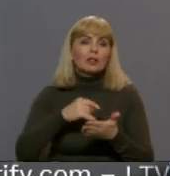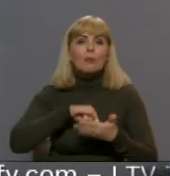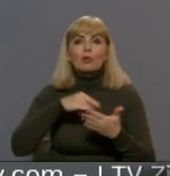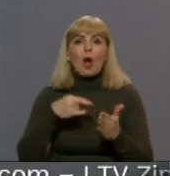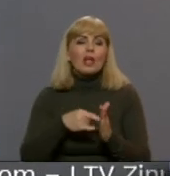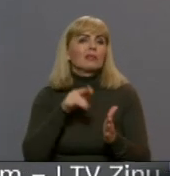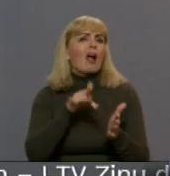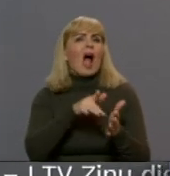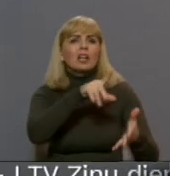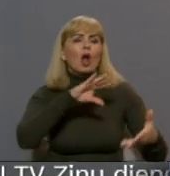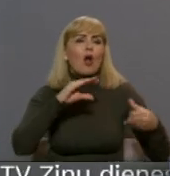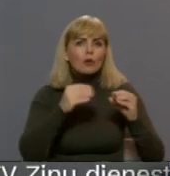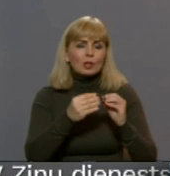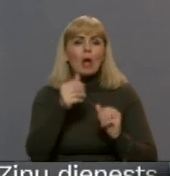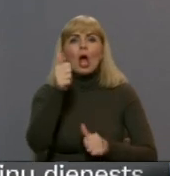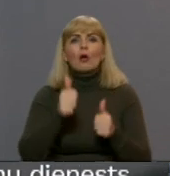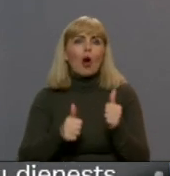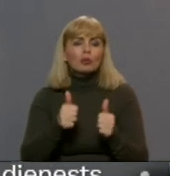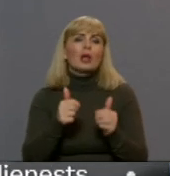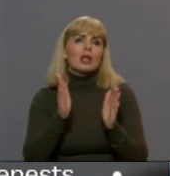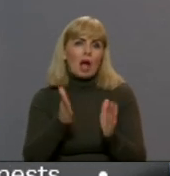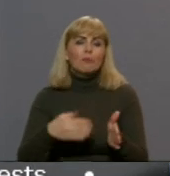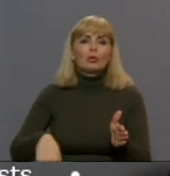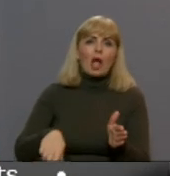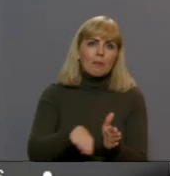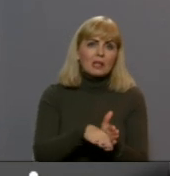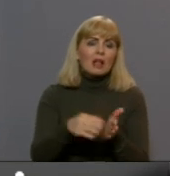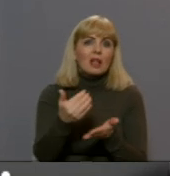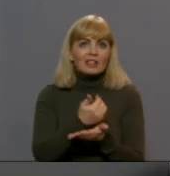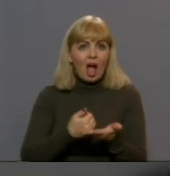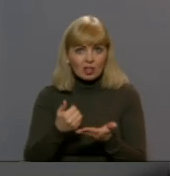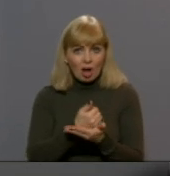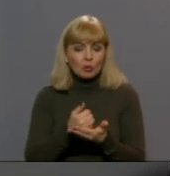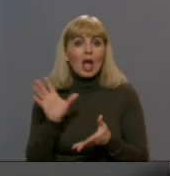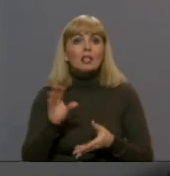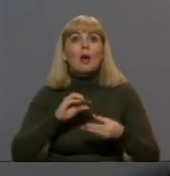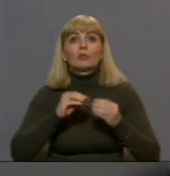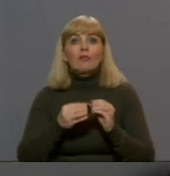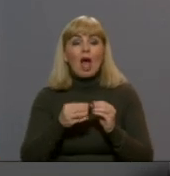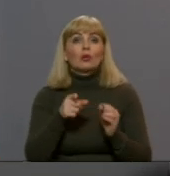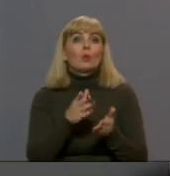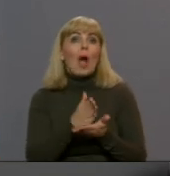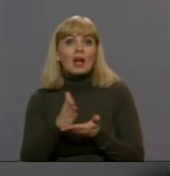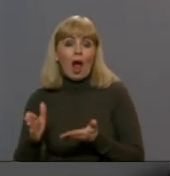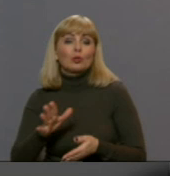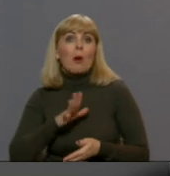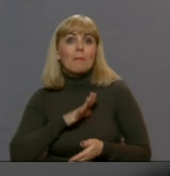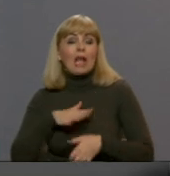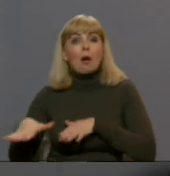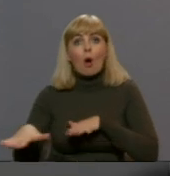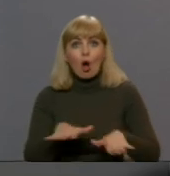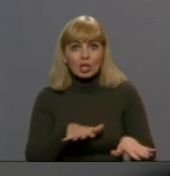koncepcija, un konkursā noteikti būtu jāpiedalās atkārtoti. Ņemot vērā to ceturto kārtu, kur mēs organizējām